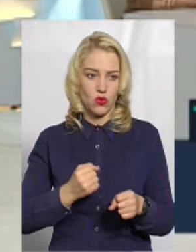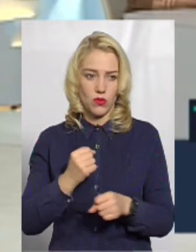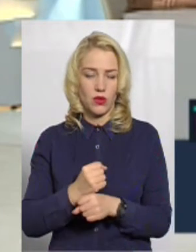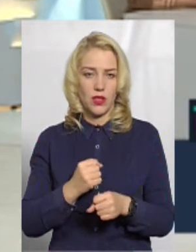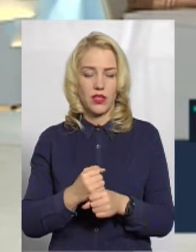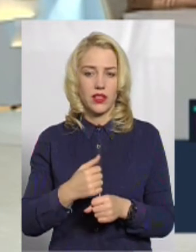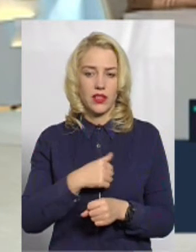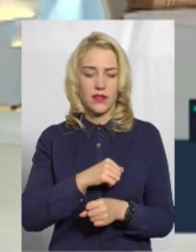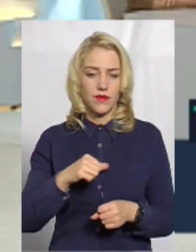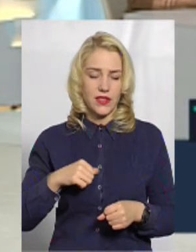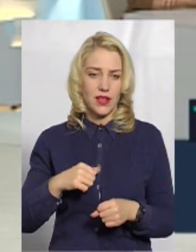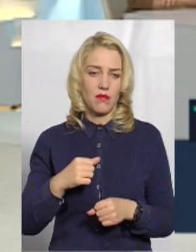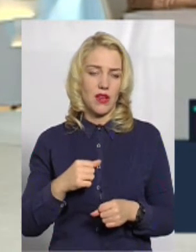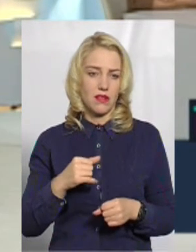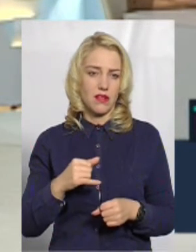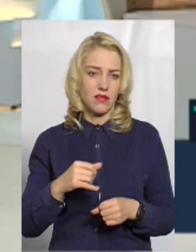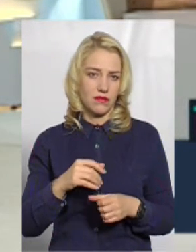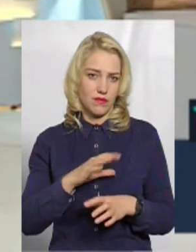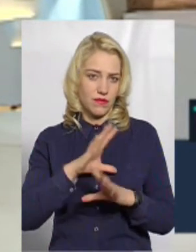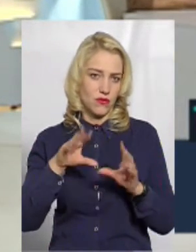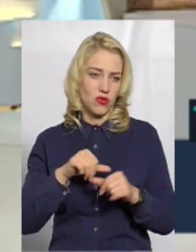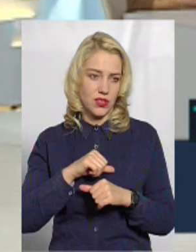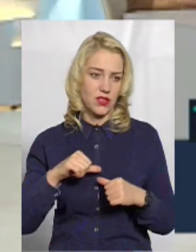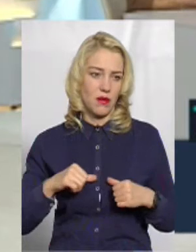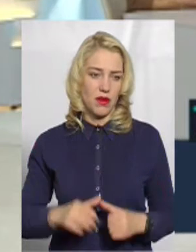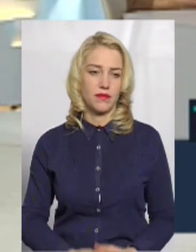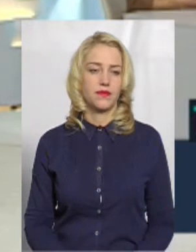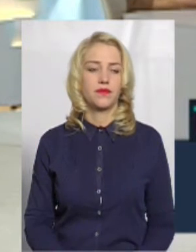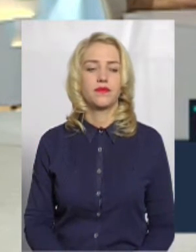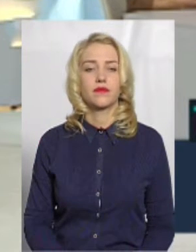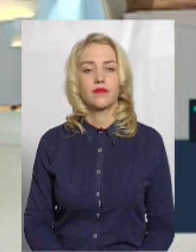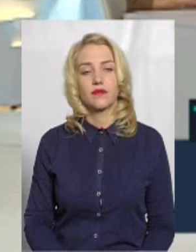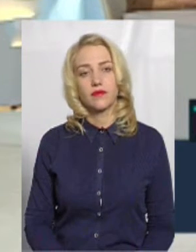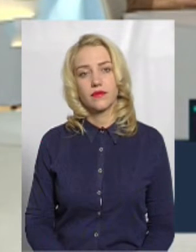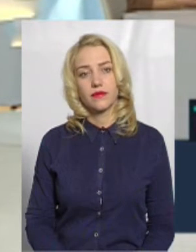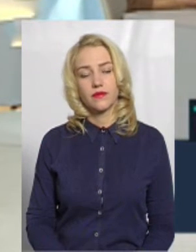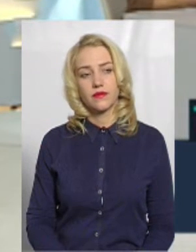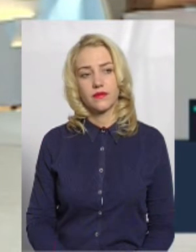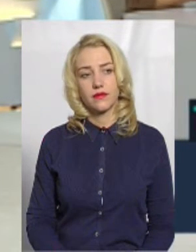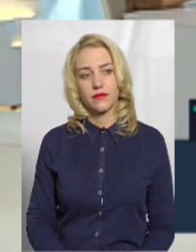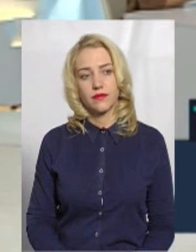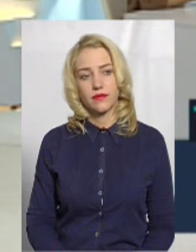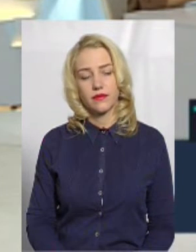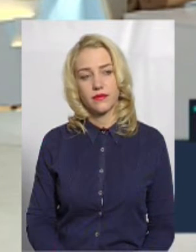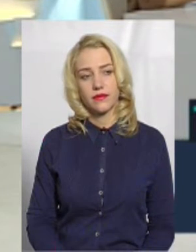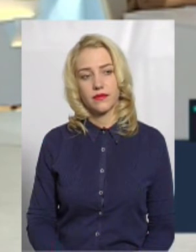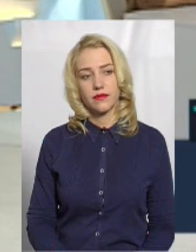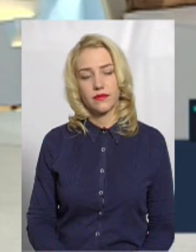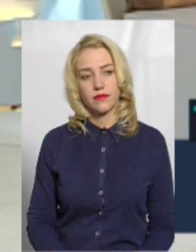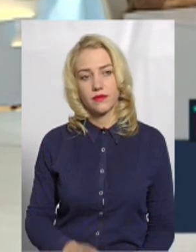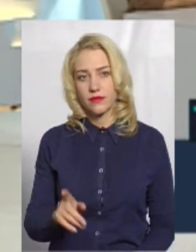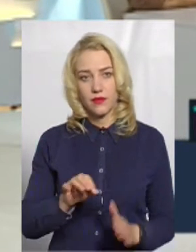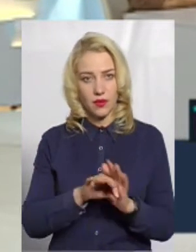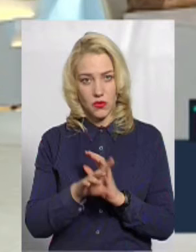сама на ті робити. в мене є діти. Зрозуміло. Дякуємо вам. Дякуємо. Не